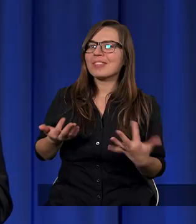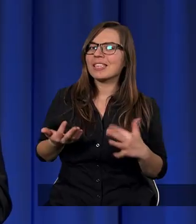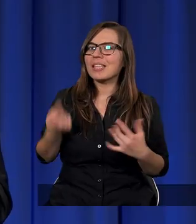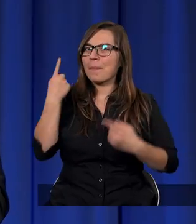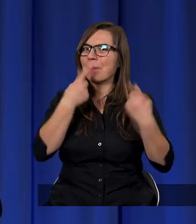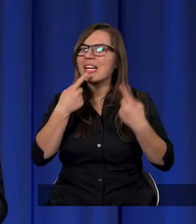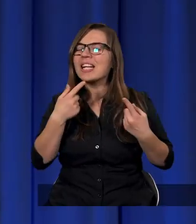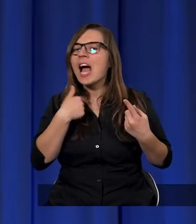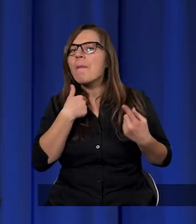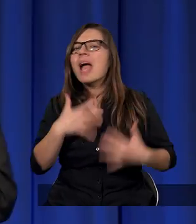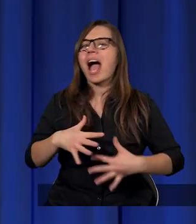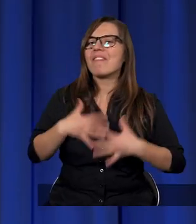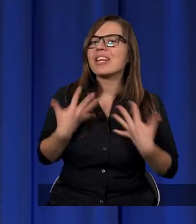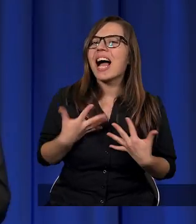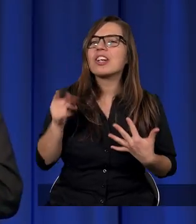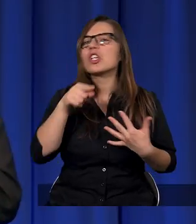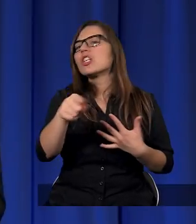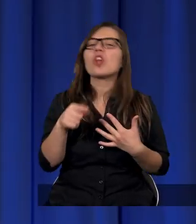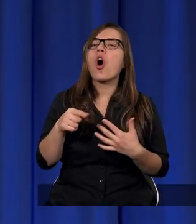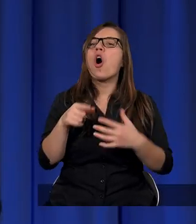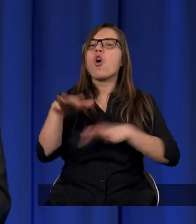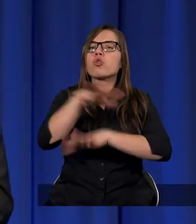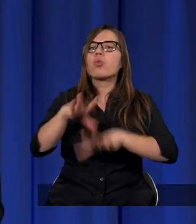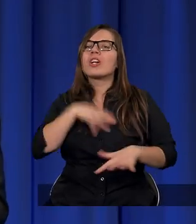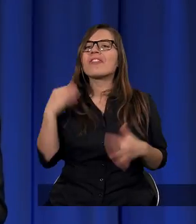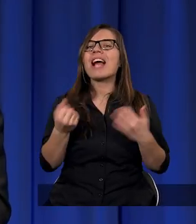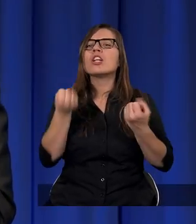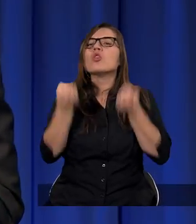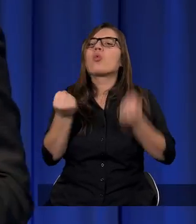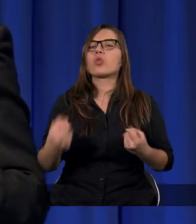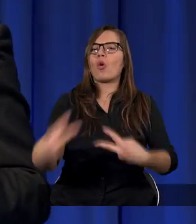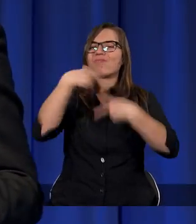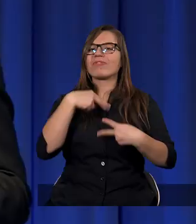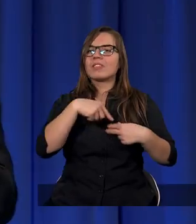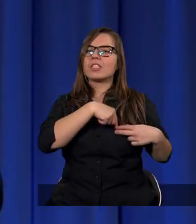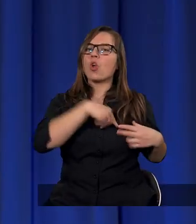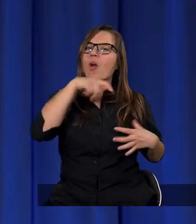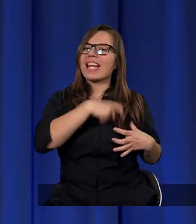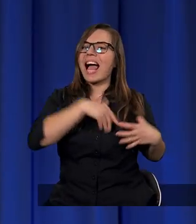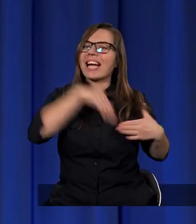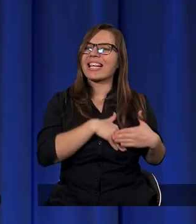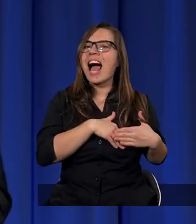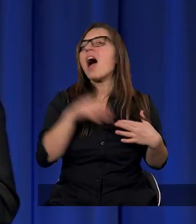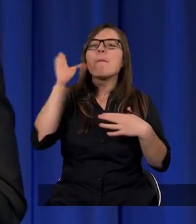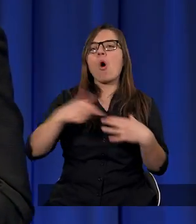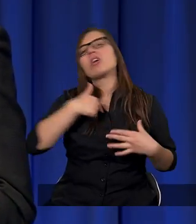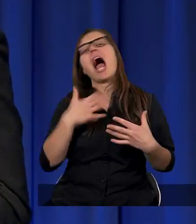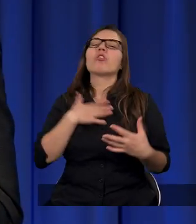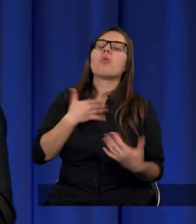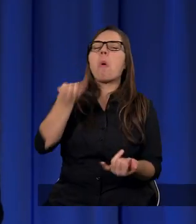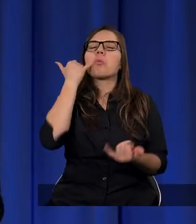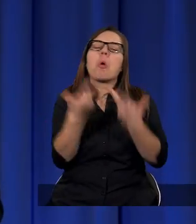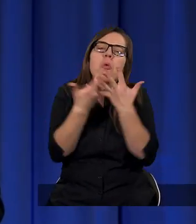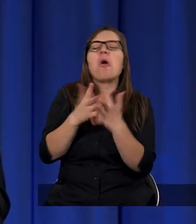to wydaje mi się, że Duch Święty ma troszkę utrudniony dostęp wtedy do naszego serca. Gdy przyjmujemy, że już wszystko mamy dobrze poukładane,